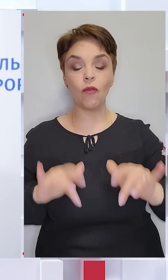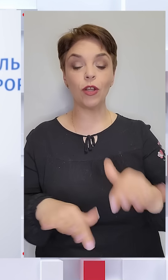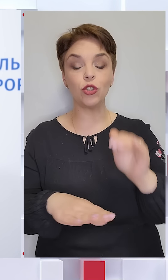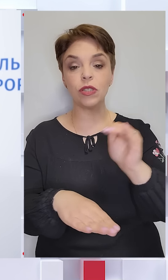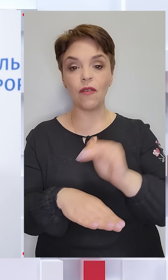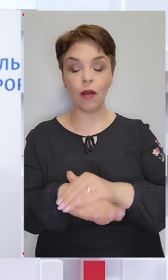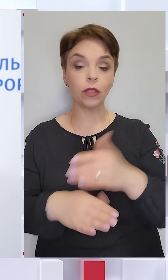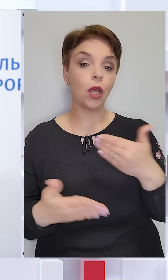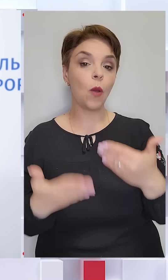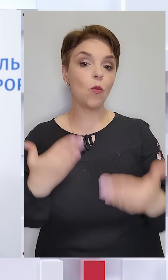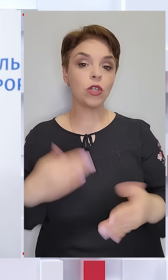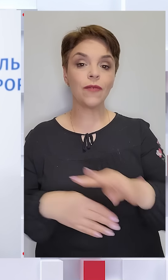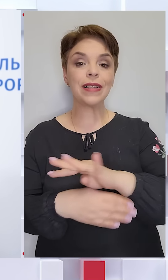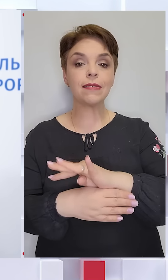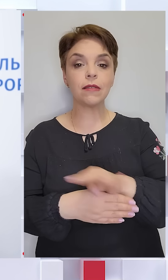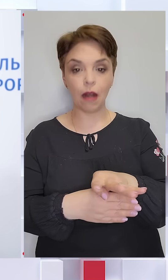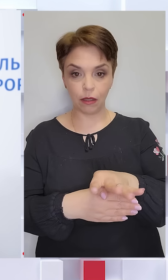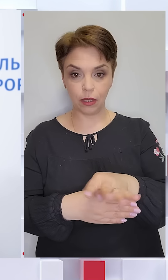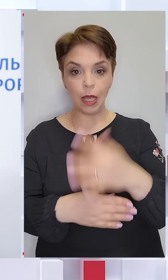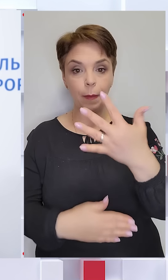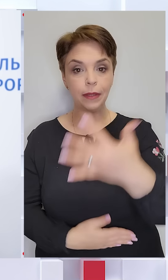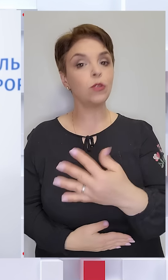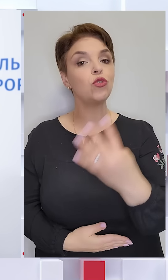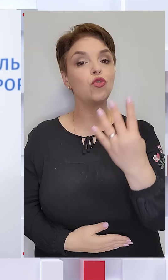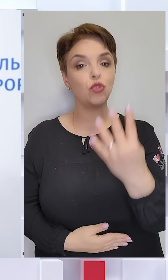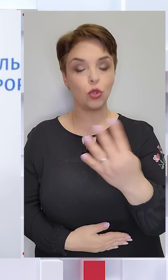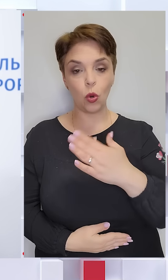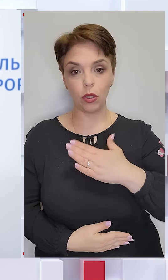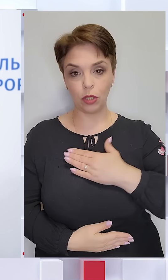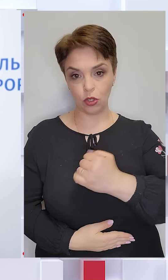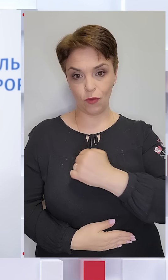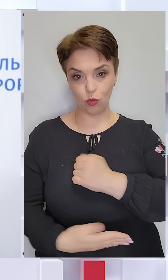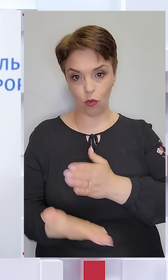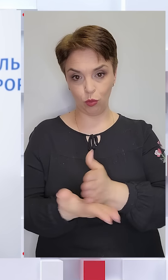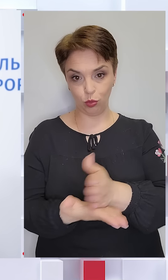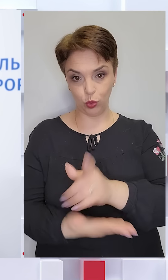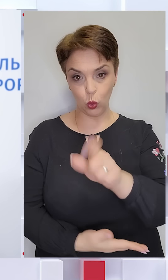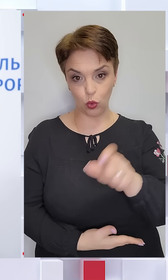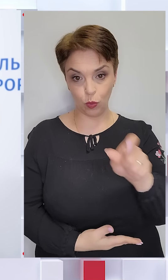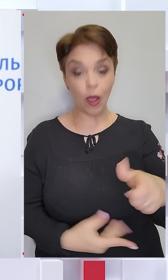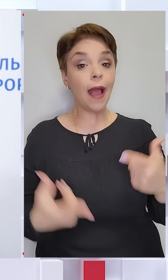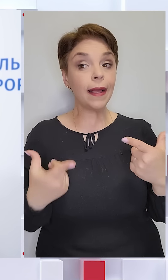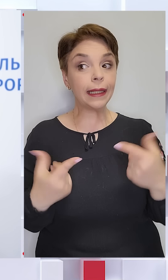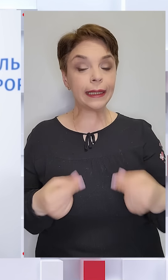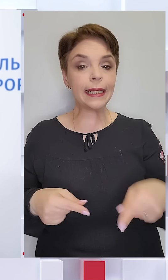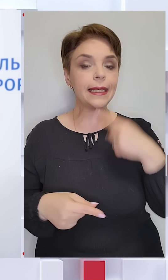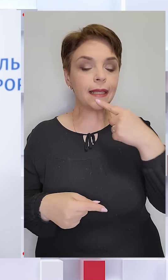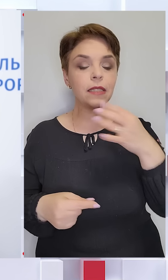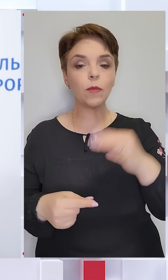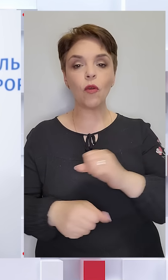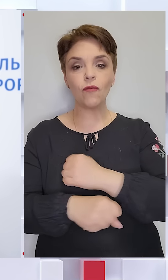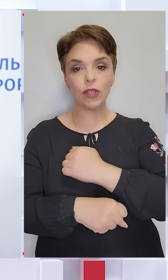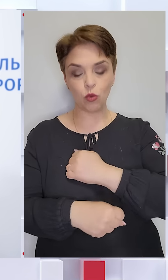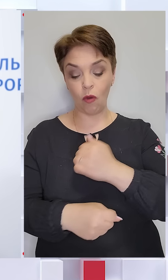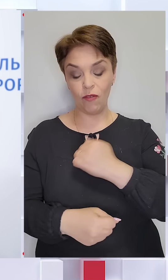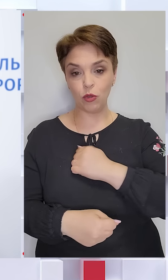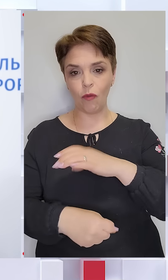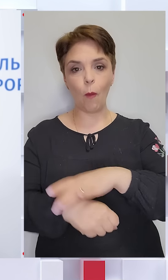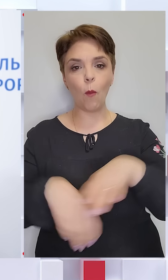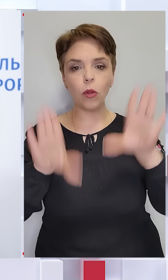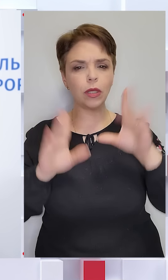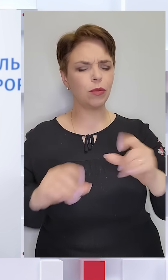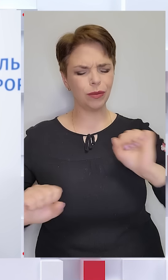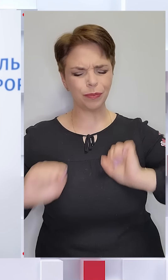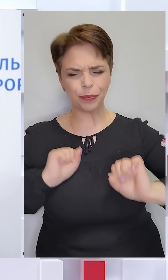фактами можливої страти 54 наших військовослужбовців, йдеться саме про військовополонених, які не